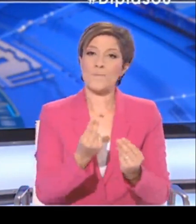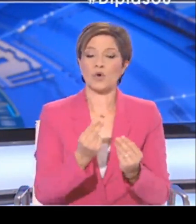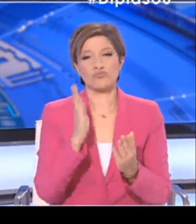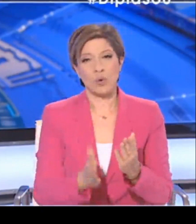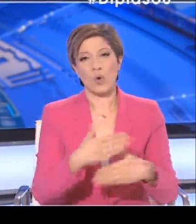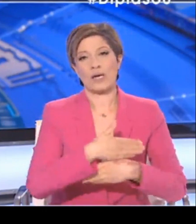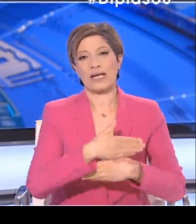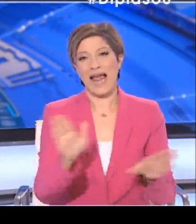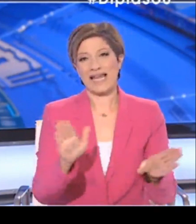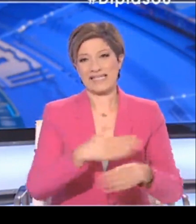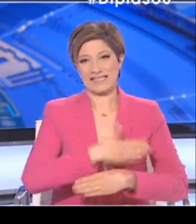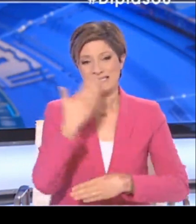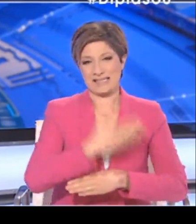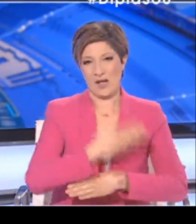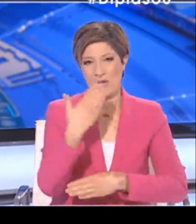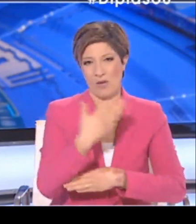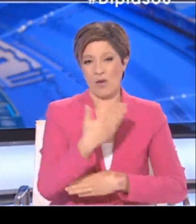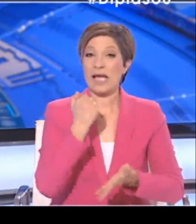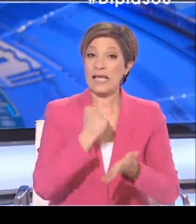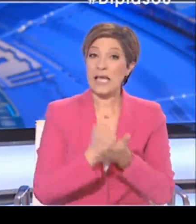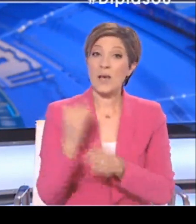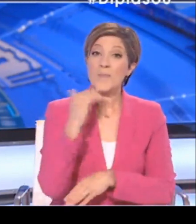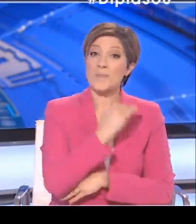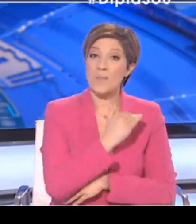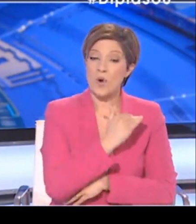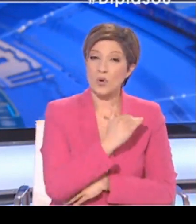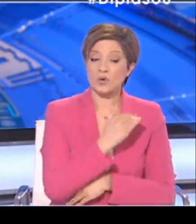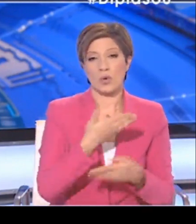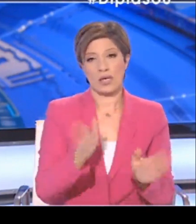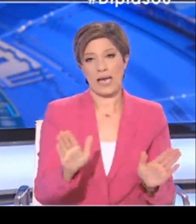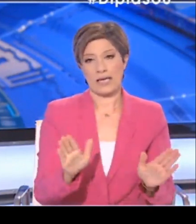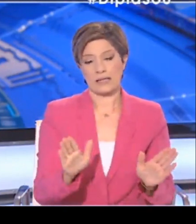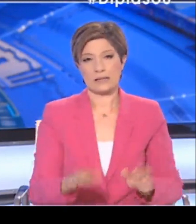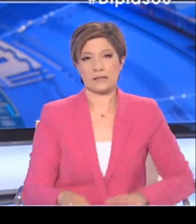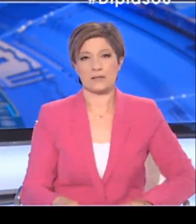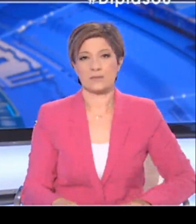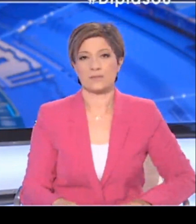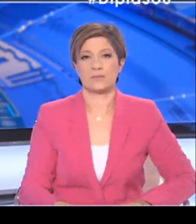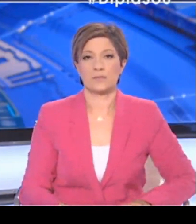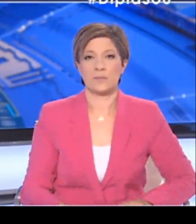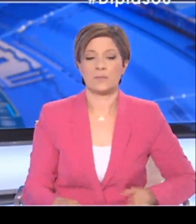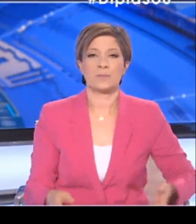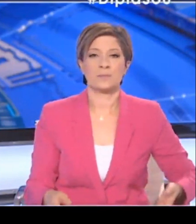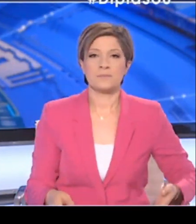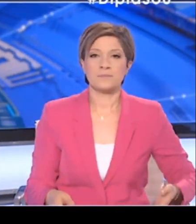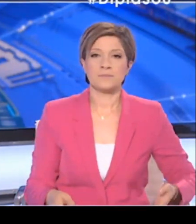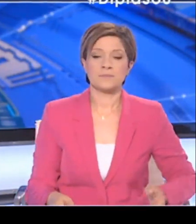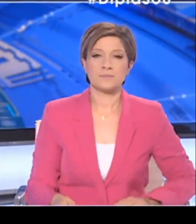ποιαν κατηγορία θα μπει όσον αφορά το άνοιγμα των οδοφραγμάτων.